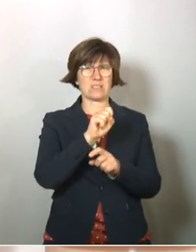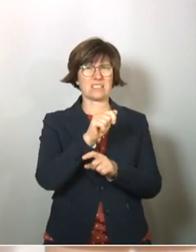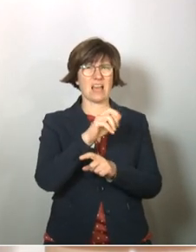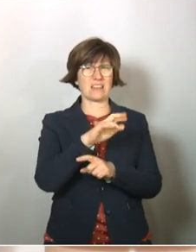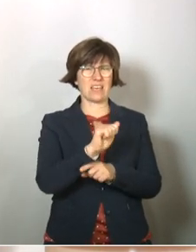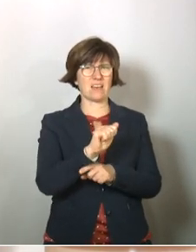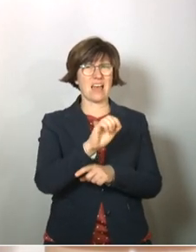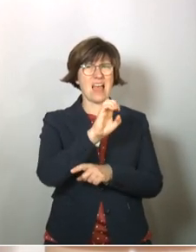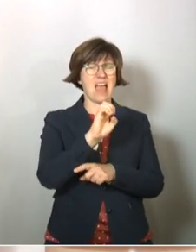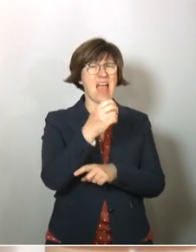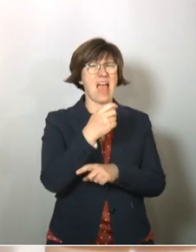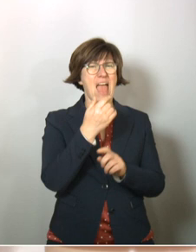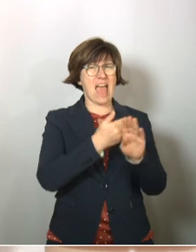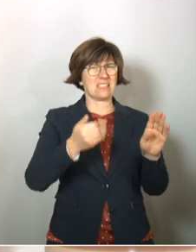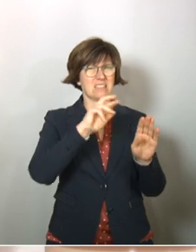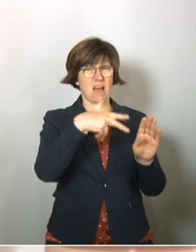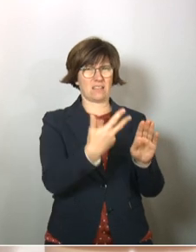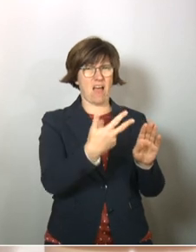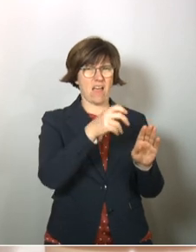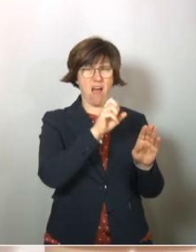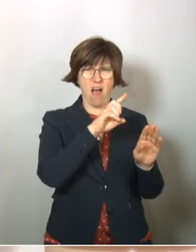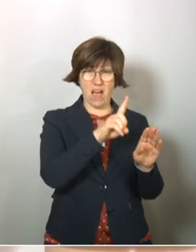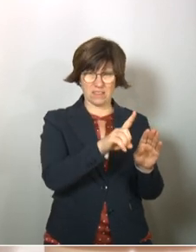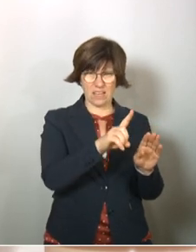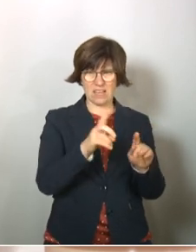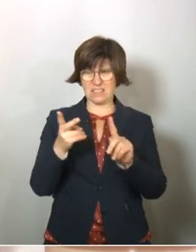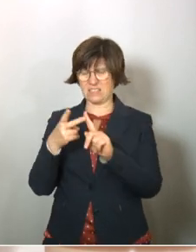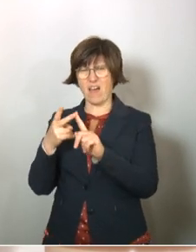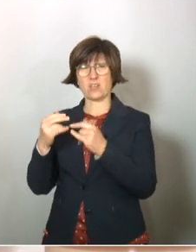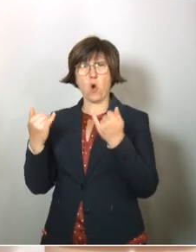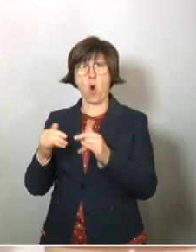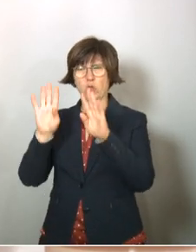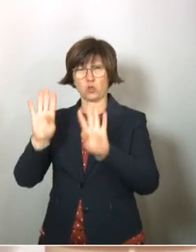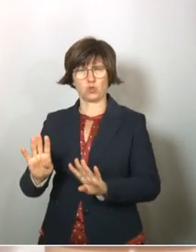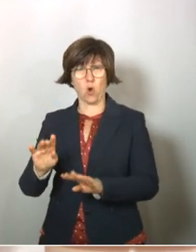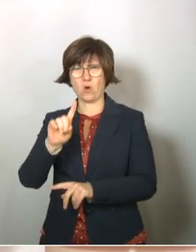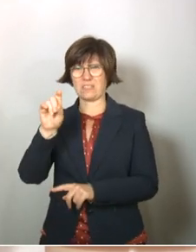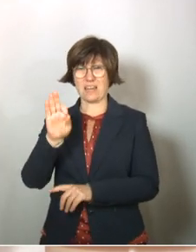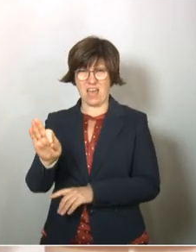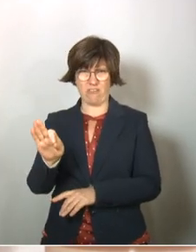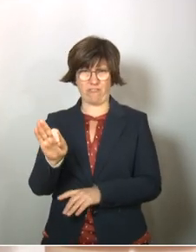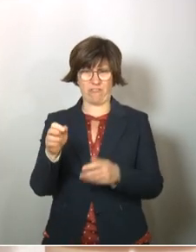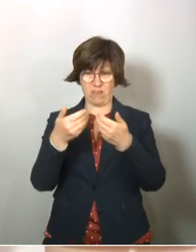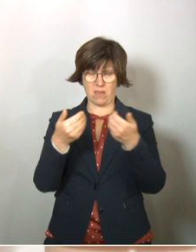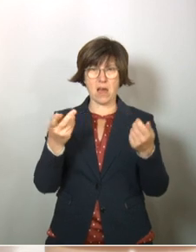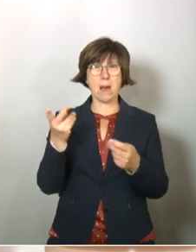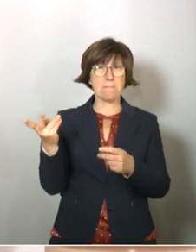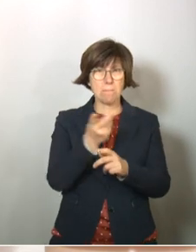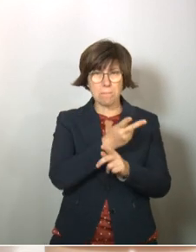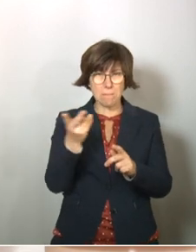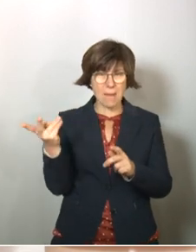die eine ist Extra 3, die läuft auf ARD, die andere ist die Heute-Show, die läuft auf ZDF. Beide